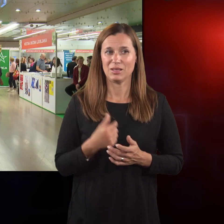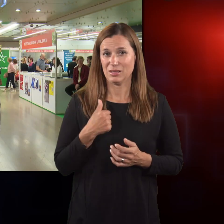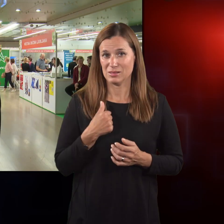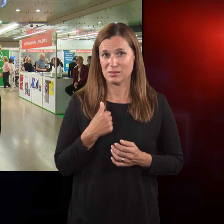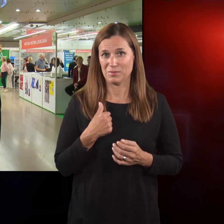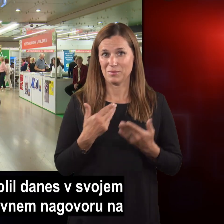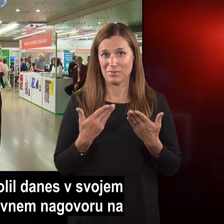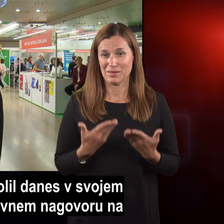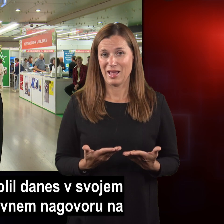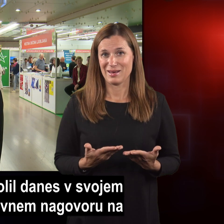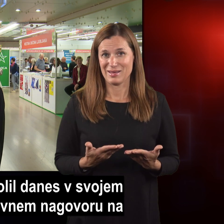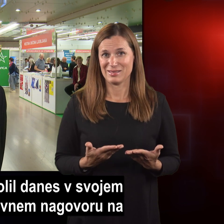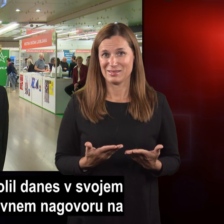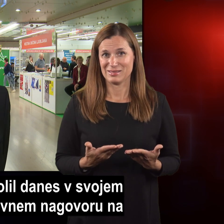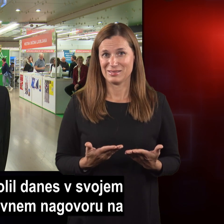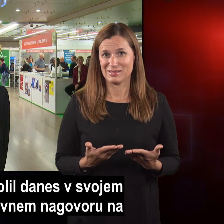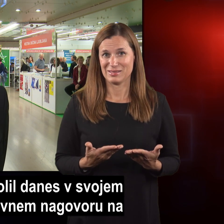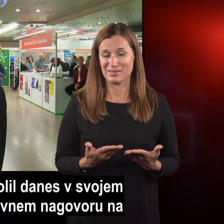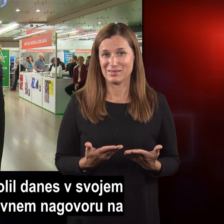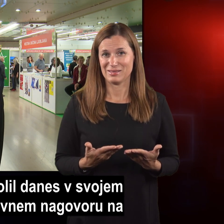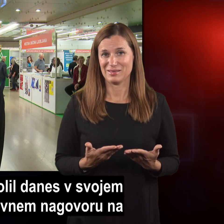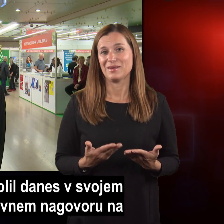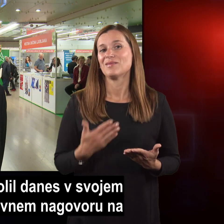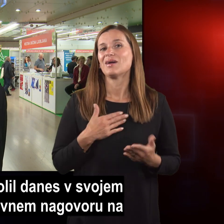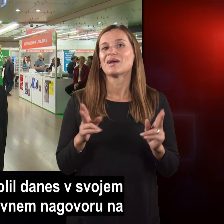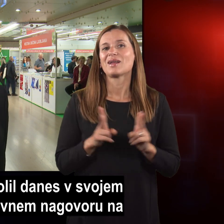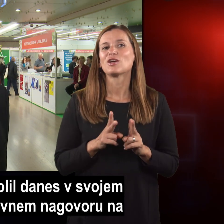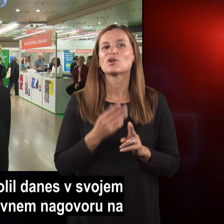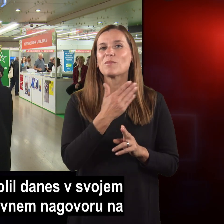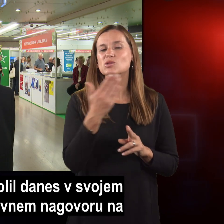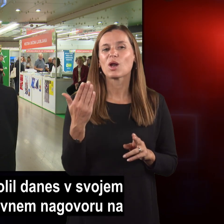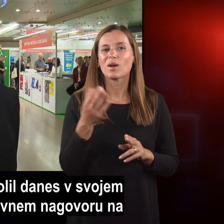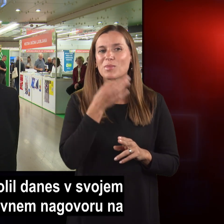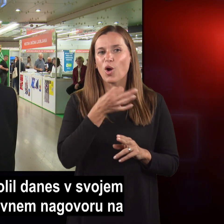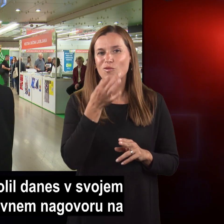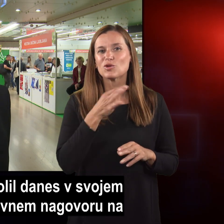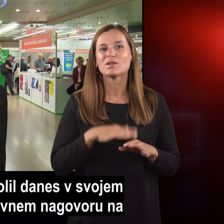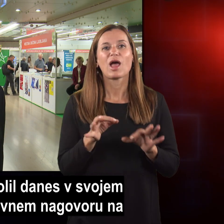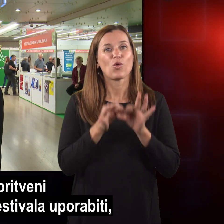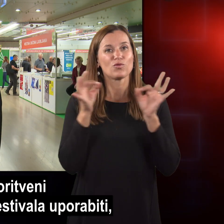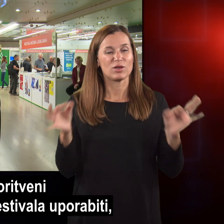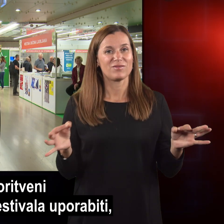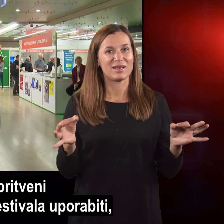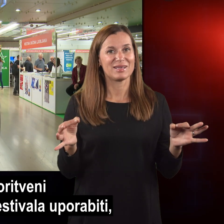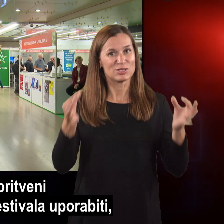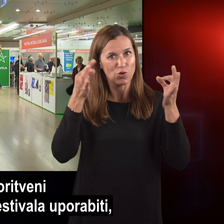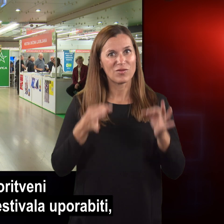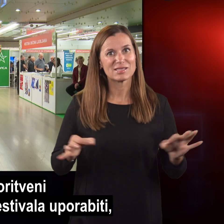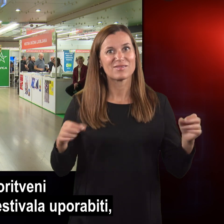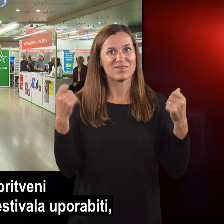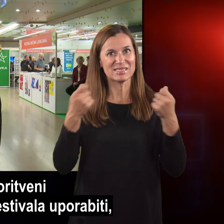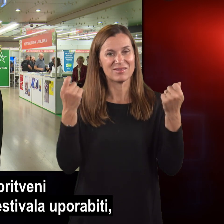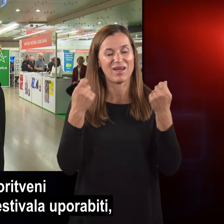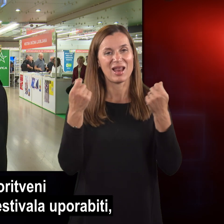Zem si dovolil danes v svojem krajšem pozdravljenem nagovoru na otvoritveni slovesnosti